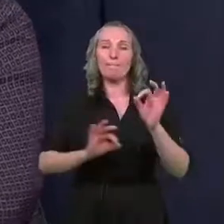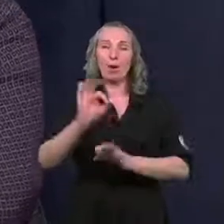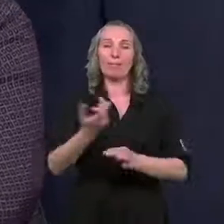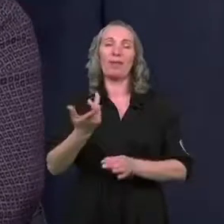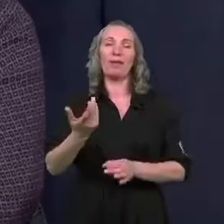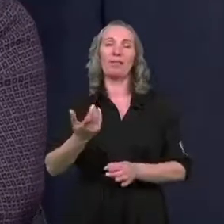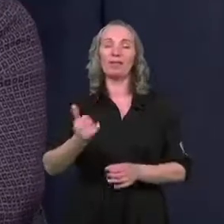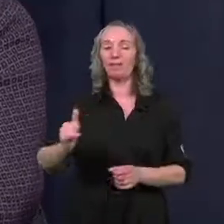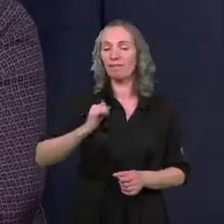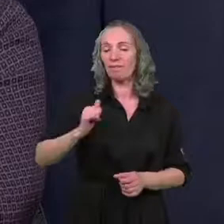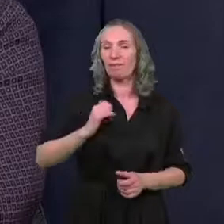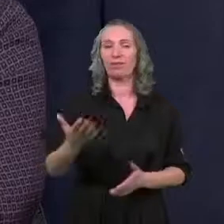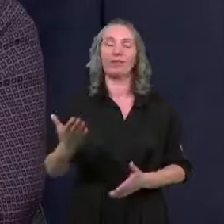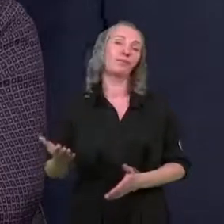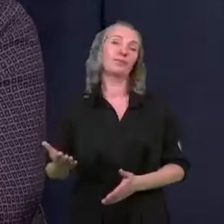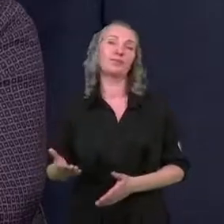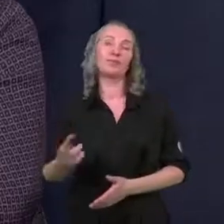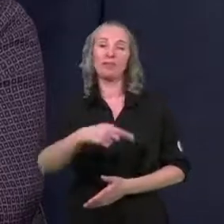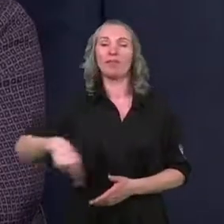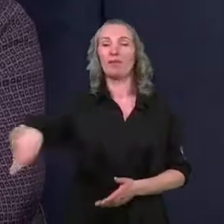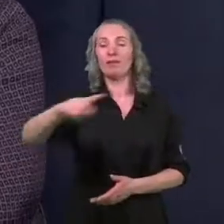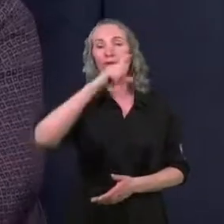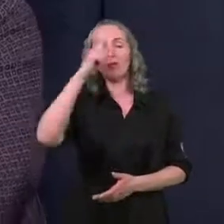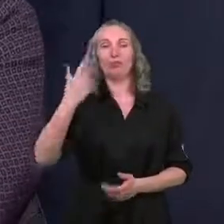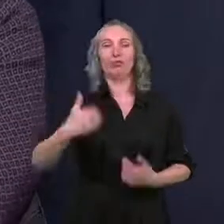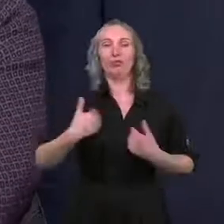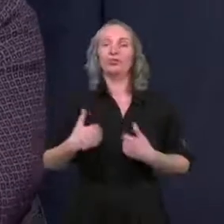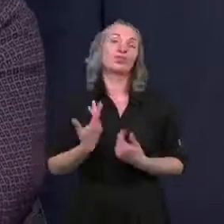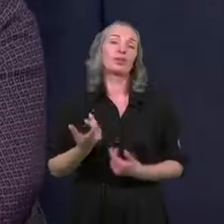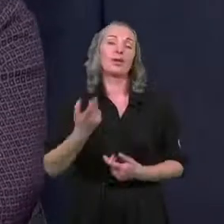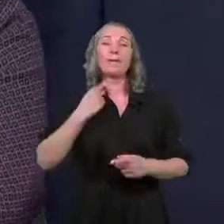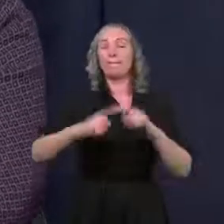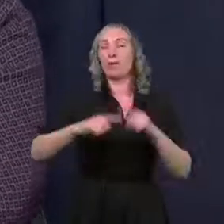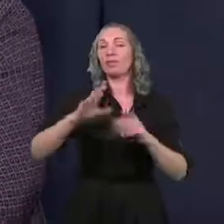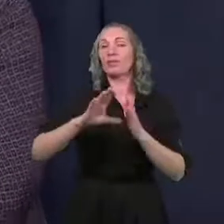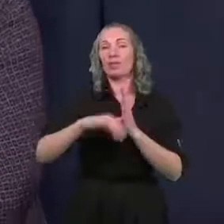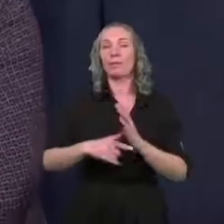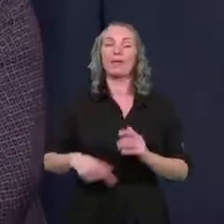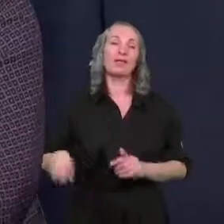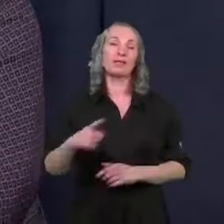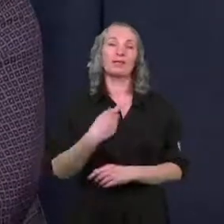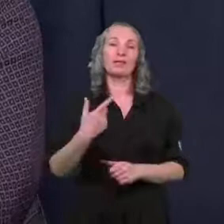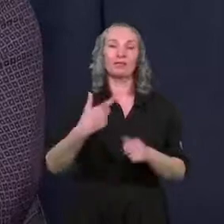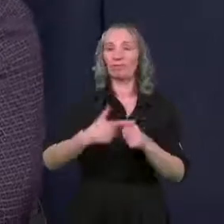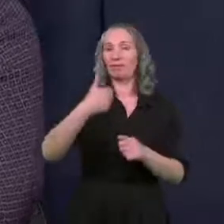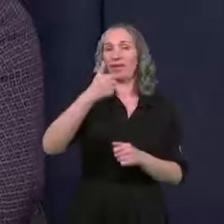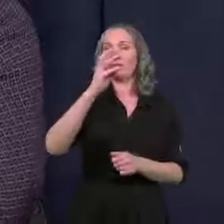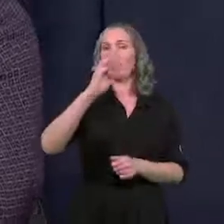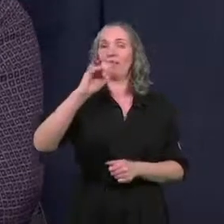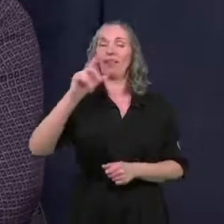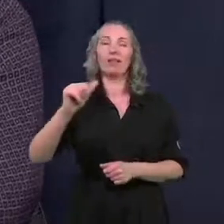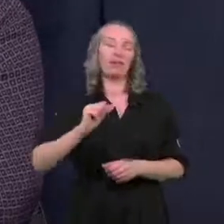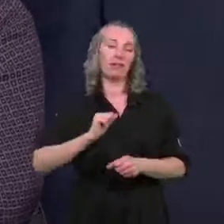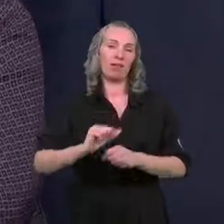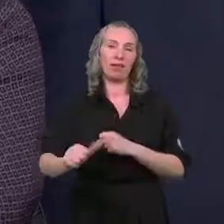ten komfort państwa życia. Także polityka miejska w XXI wieku jest